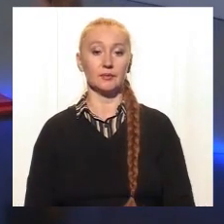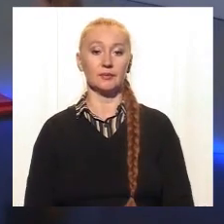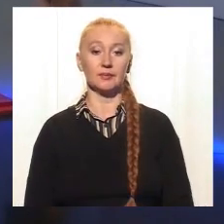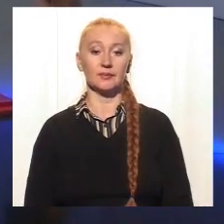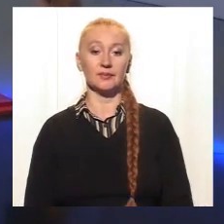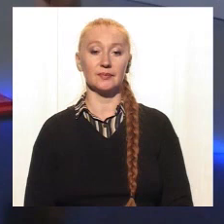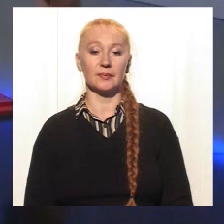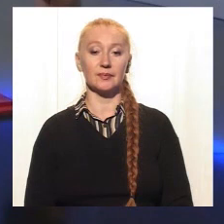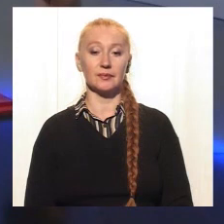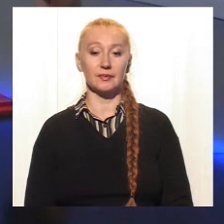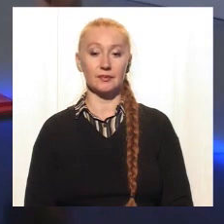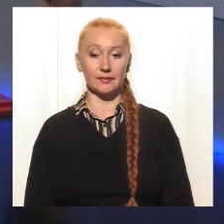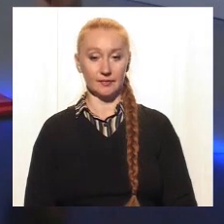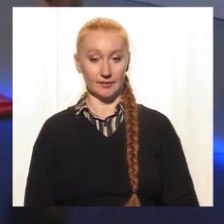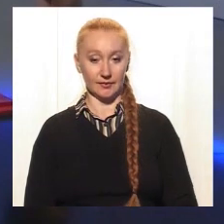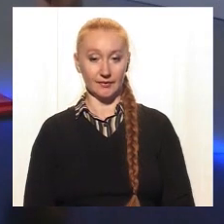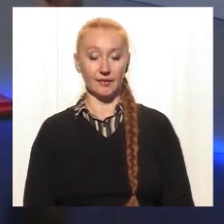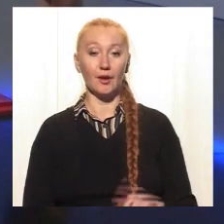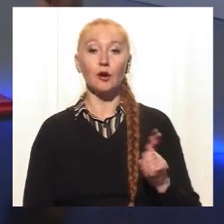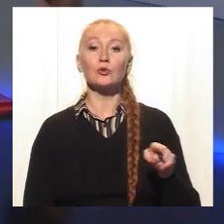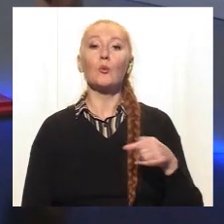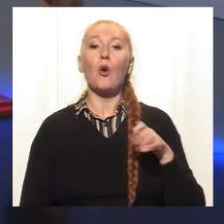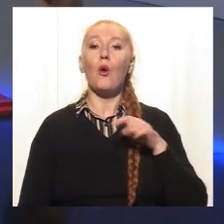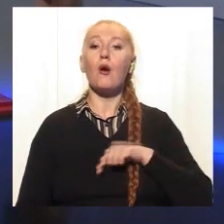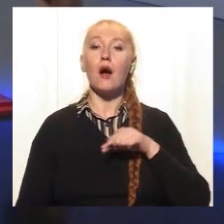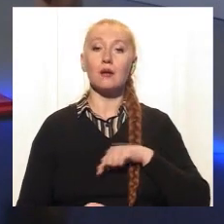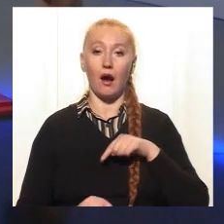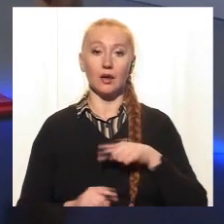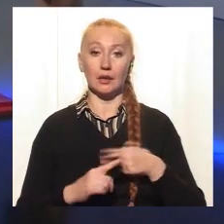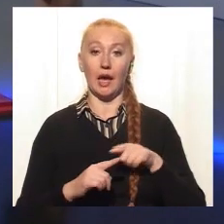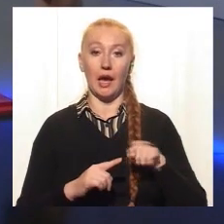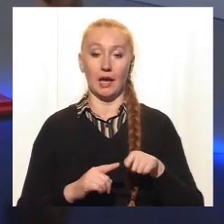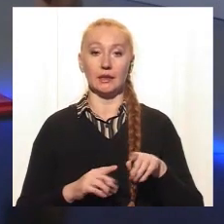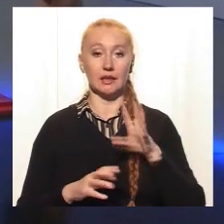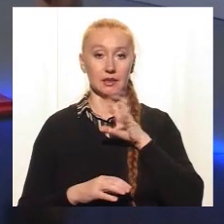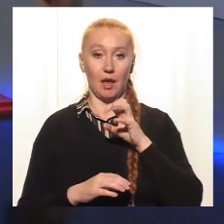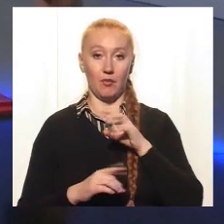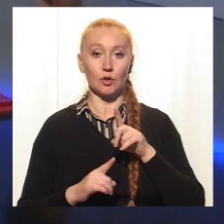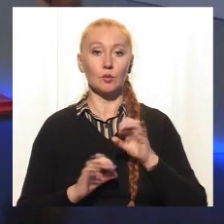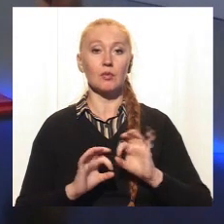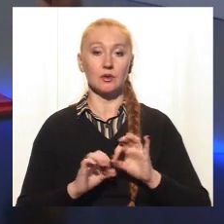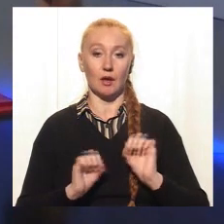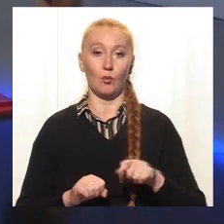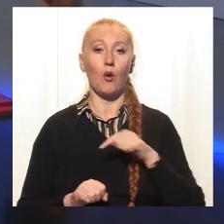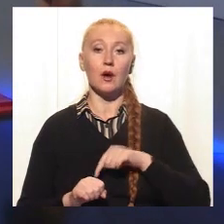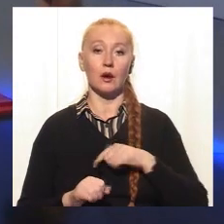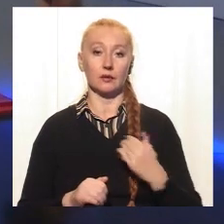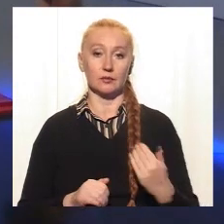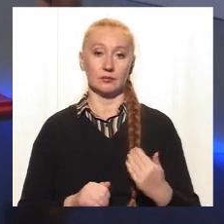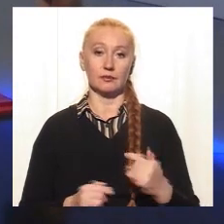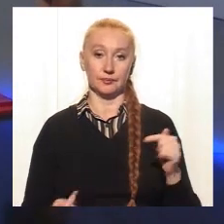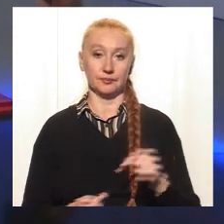Скажіть, що ви можете сказати про норов, характер саме цих чотиролапих? Це